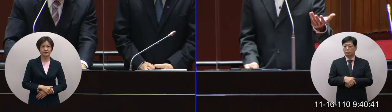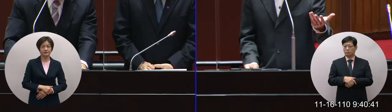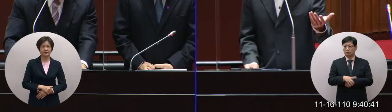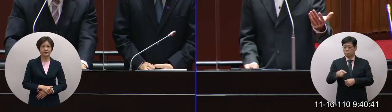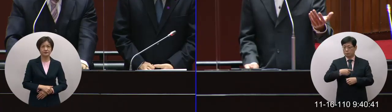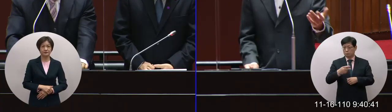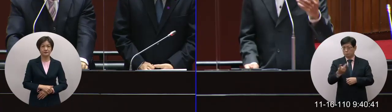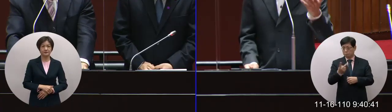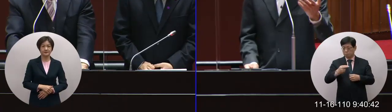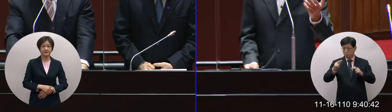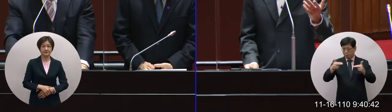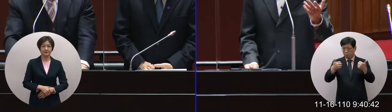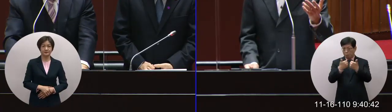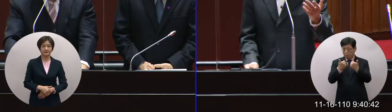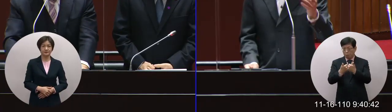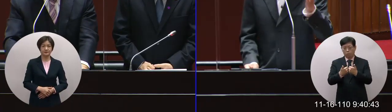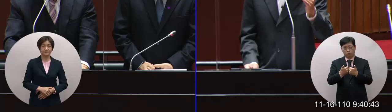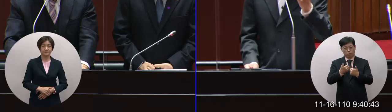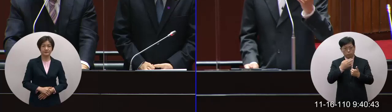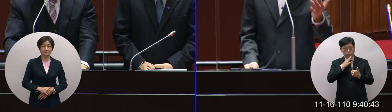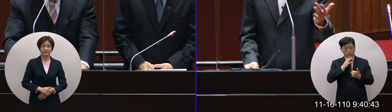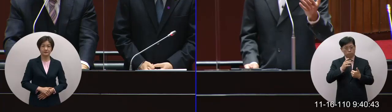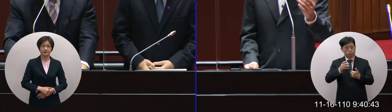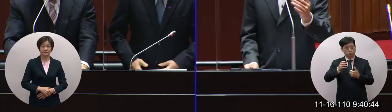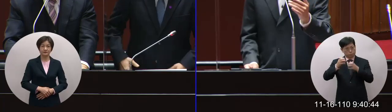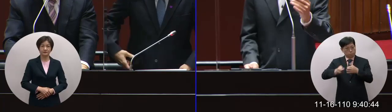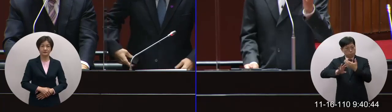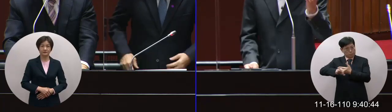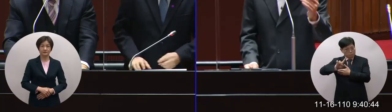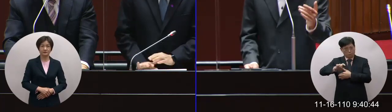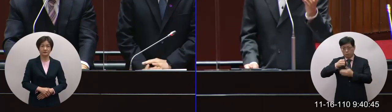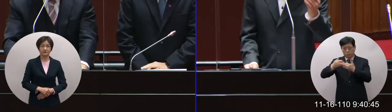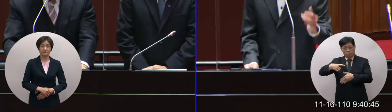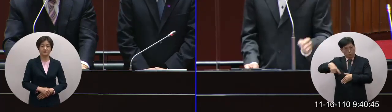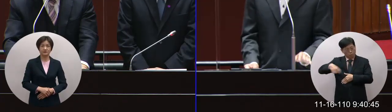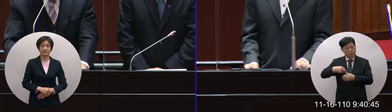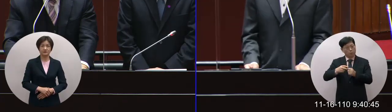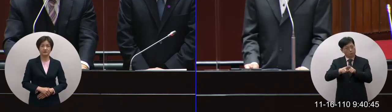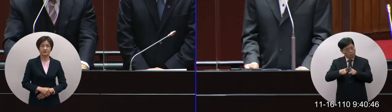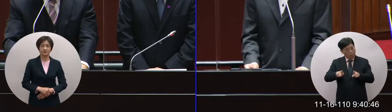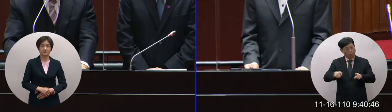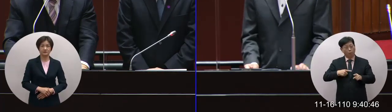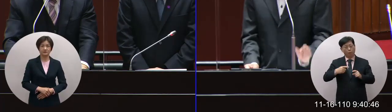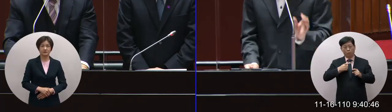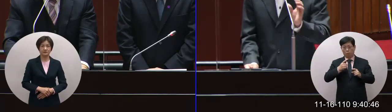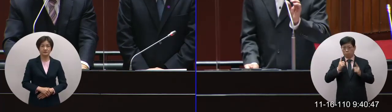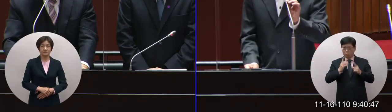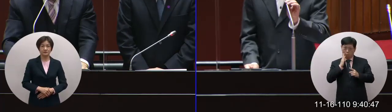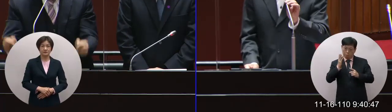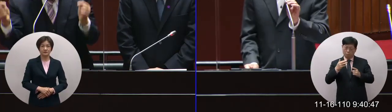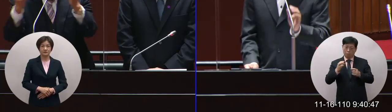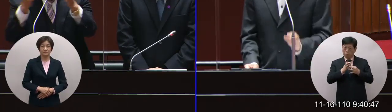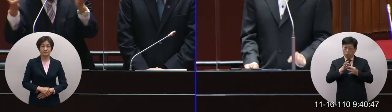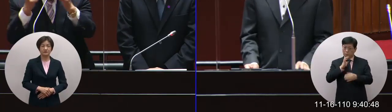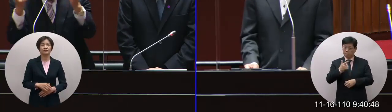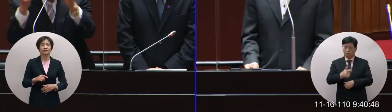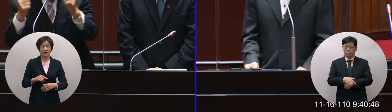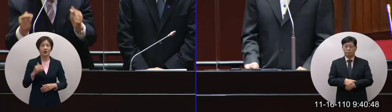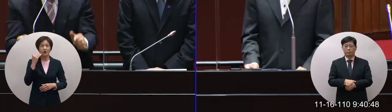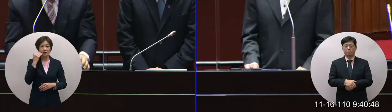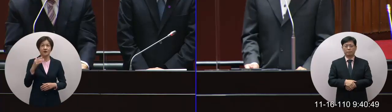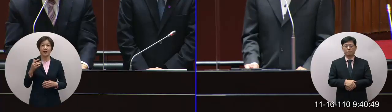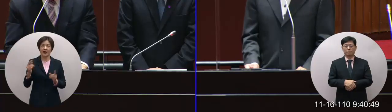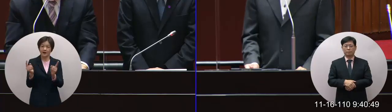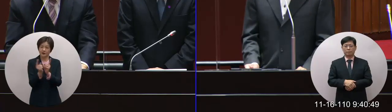會談開啟了另外一個台海之間的比較和平緩和的關係是不是這樣子對話